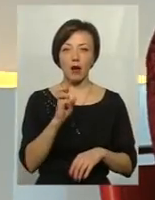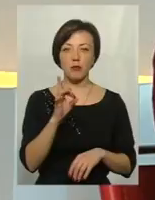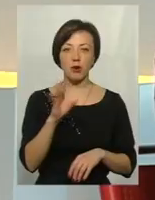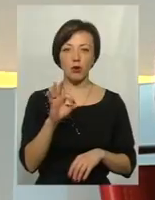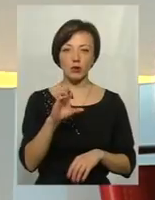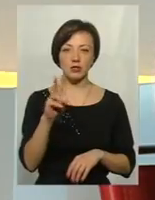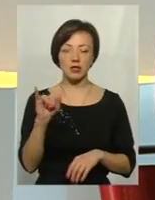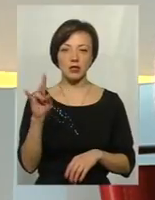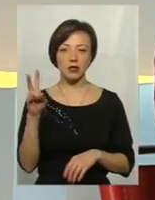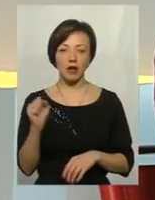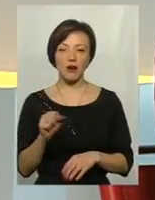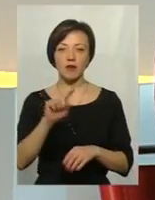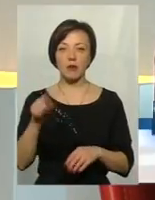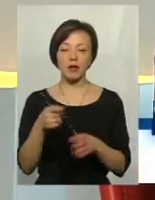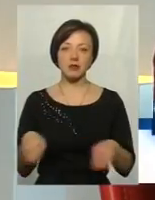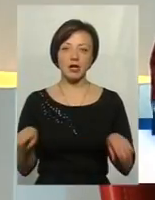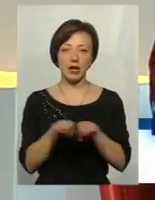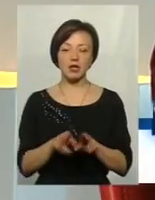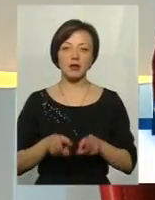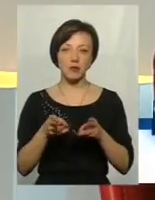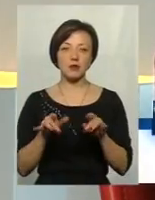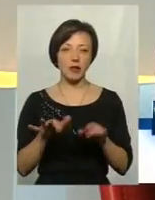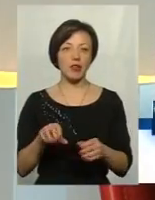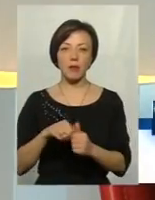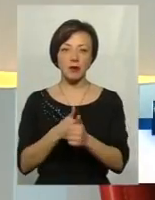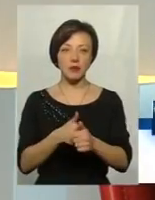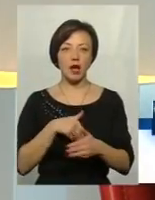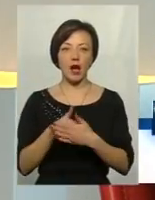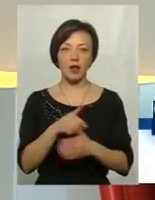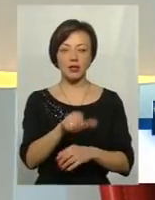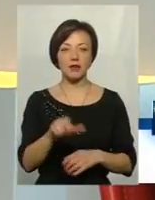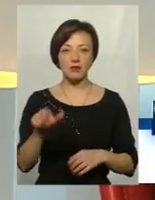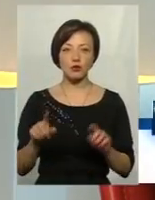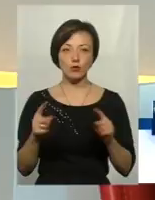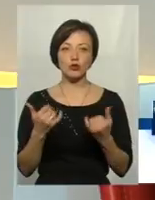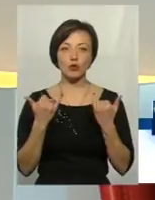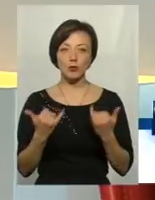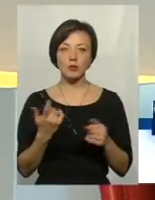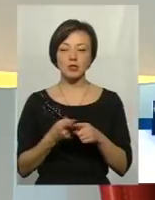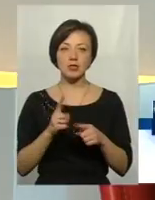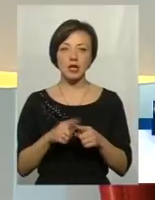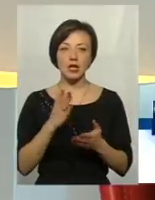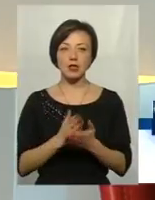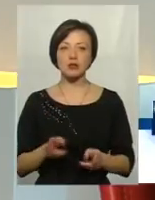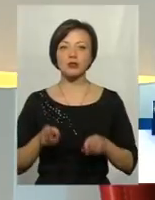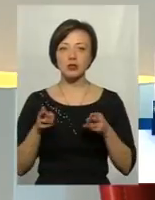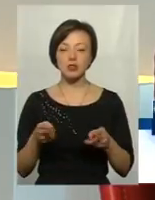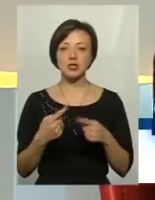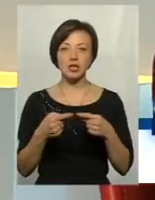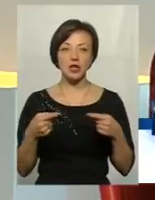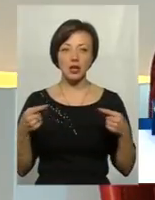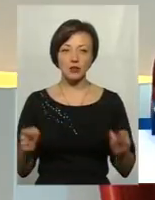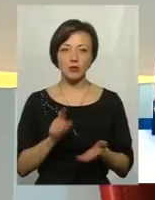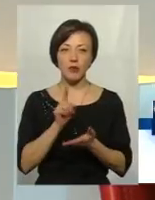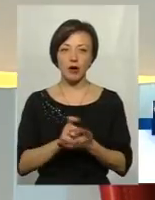вимагаємо закрити кримінальні справи та в подальшому не переслідувати активістів. Тому що сьогодні це є злочин. Тому що ці речі